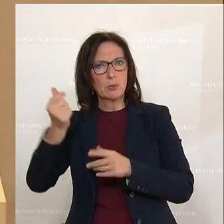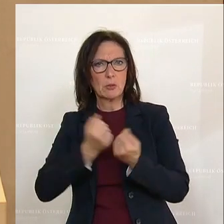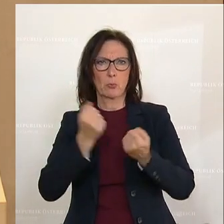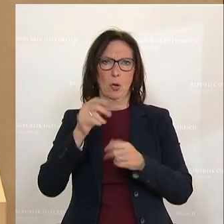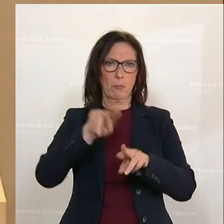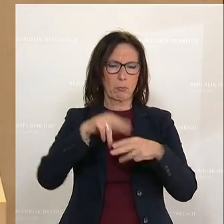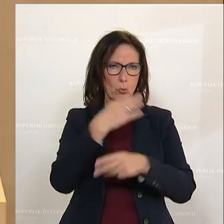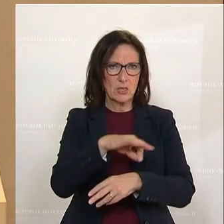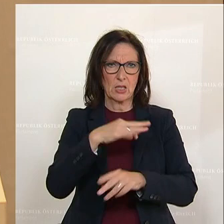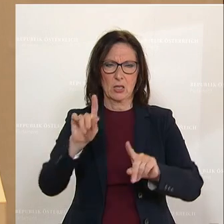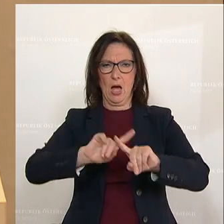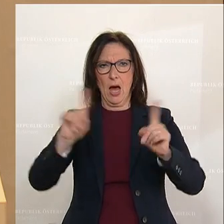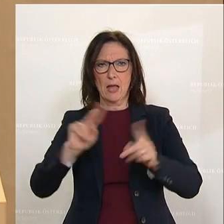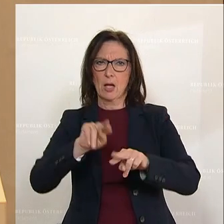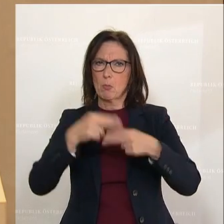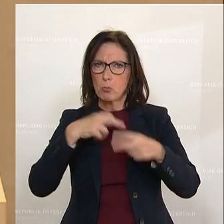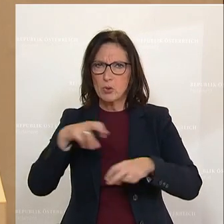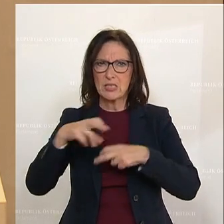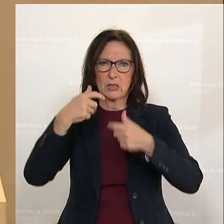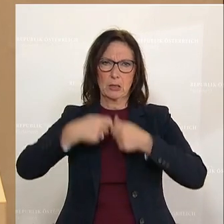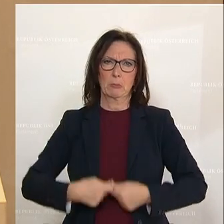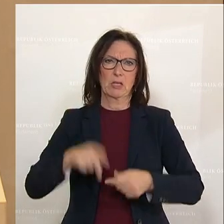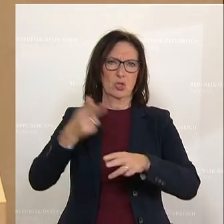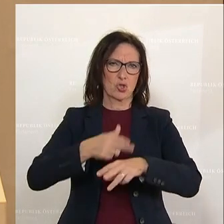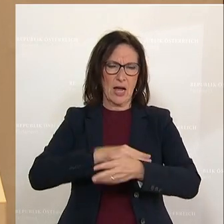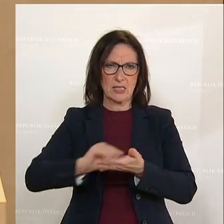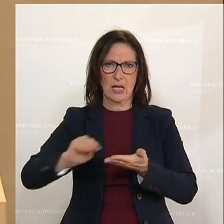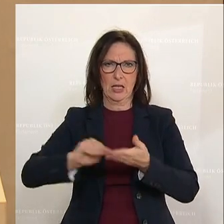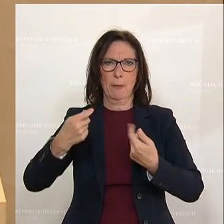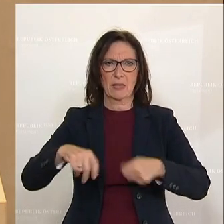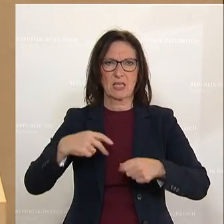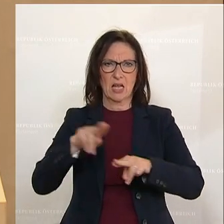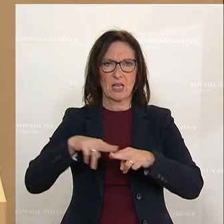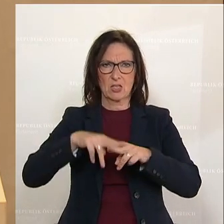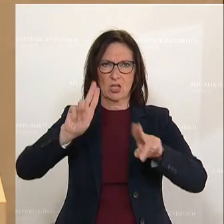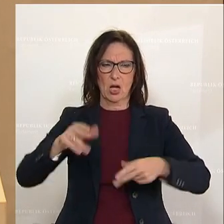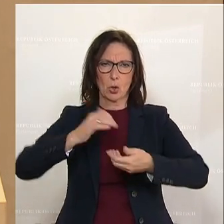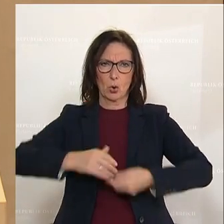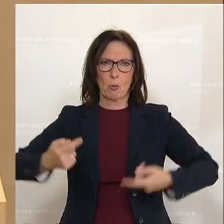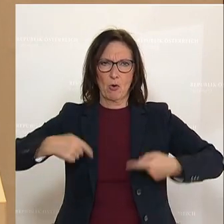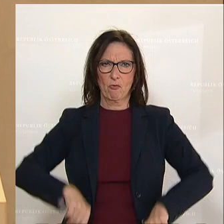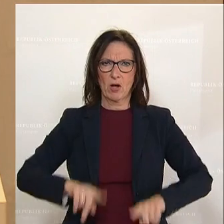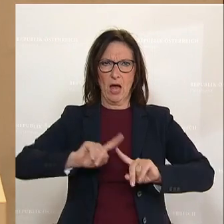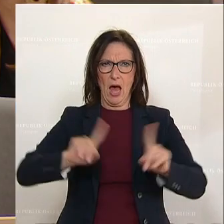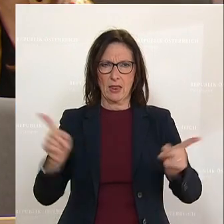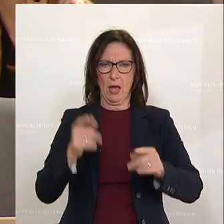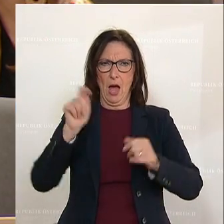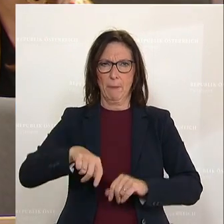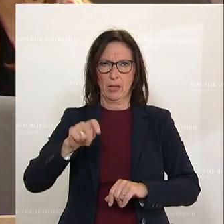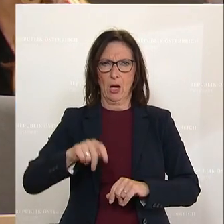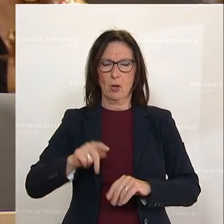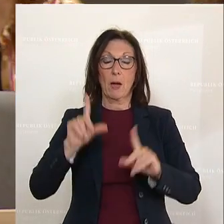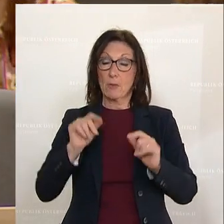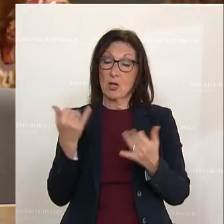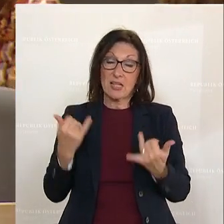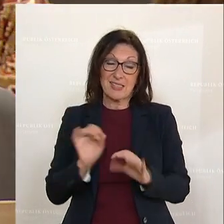andere Mitglieder der Bundesregierung, Staatssekretärinnen, Präsidentinnen des Nationalrates, die Klubvorsitzenden aller anderen Abgeordneten gilt. Es ist